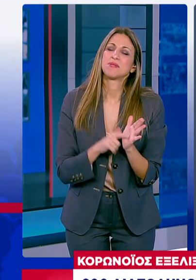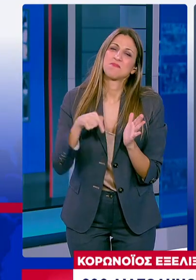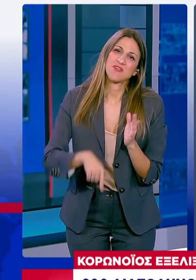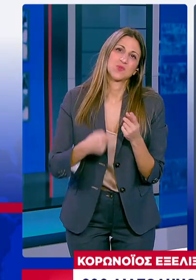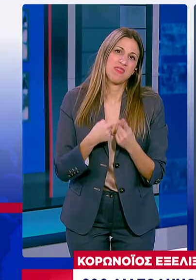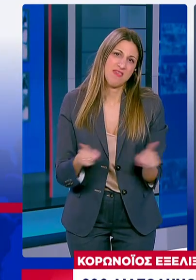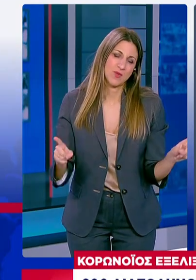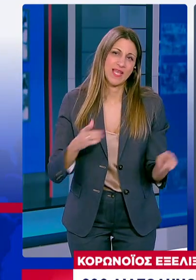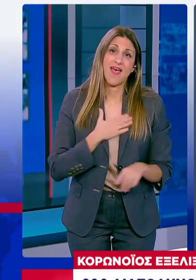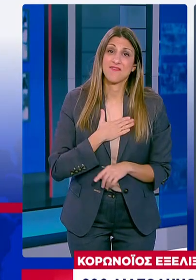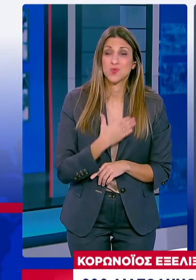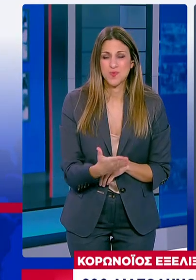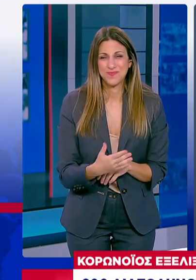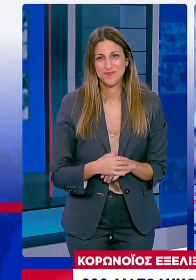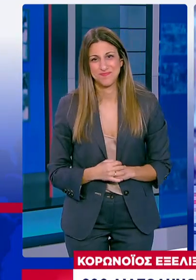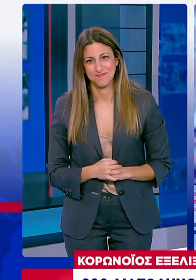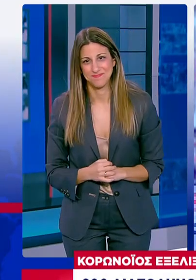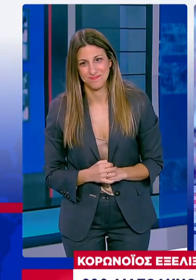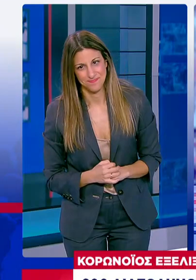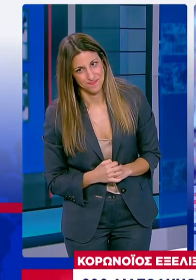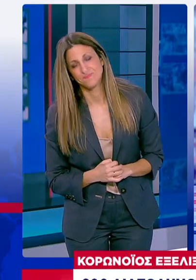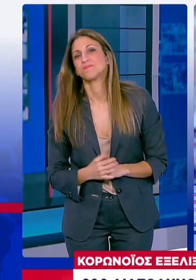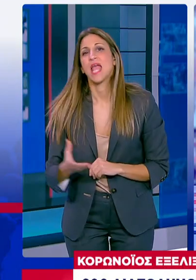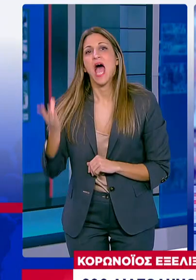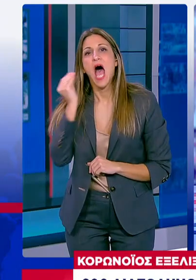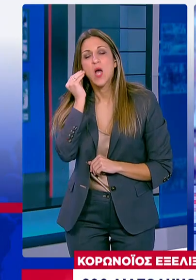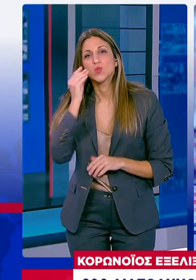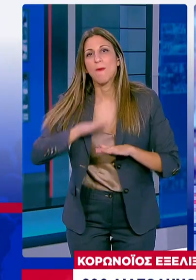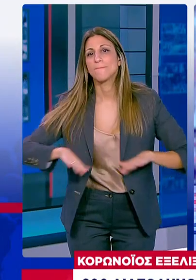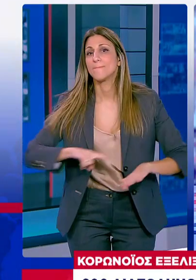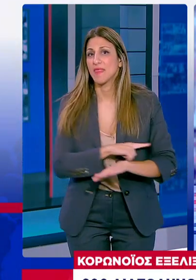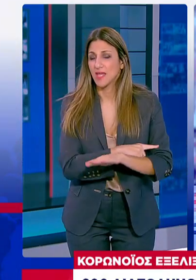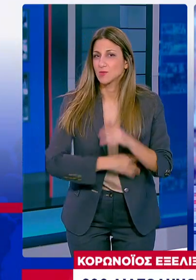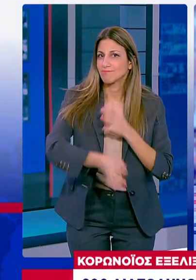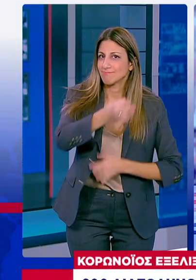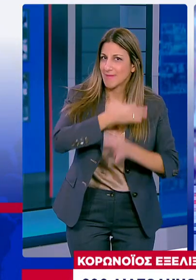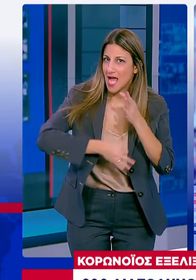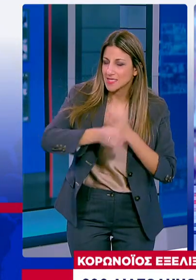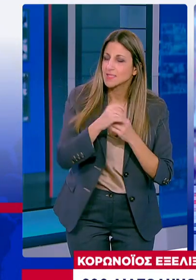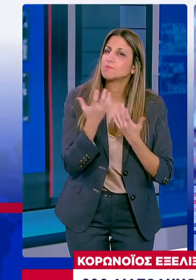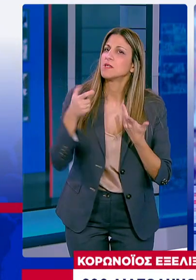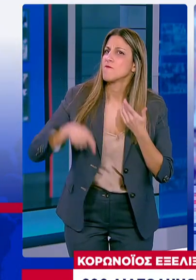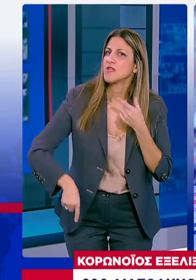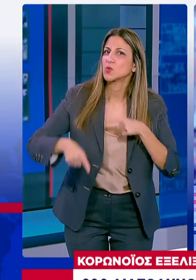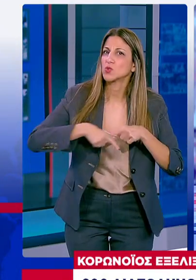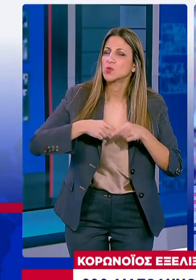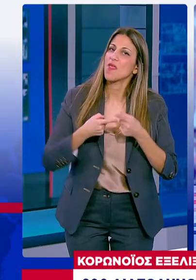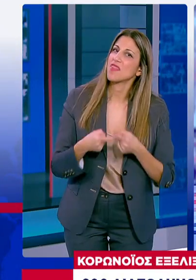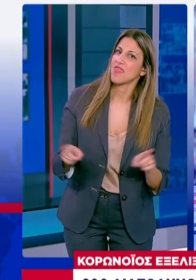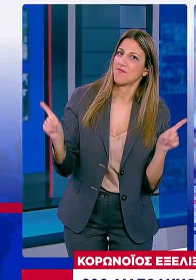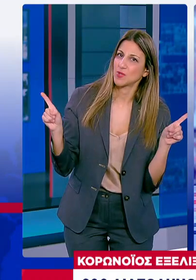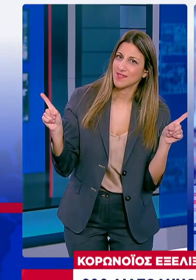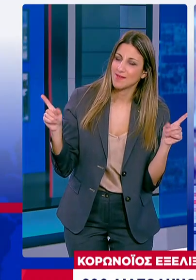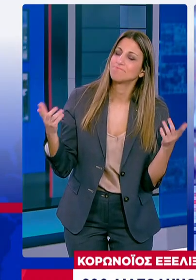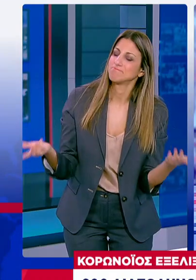οικογενειακά Σας ευχαριστώ πολύ για την πεσοχή σας Ακούσαμε την κυρία Παπαευαγγέλου Και τα όσα είπε για τα διαφορετικά Φετινά Χριστούγεννα